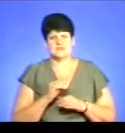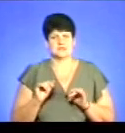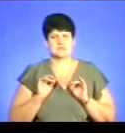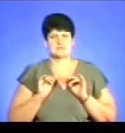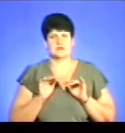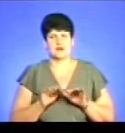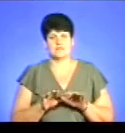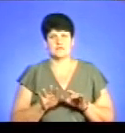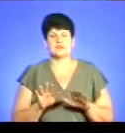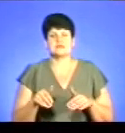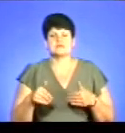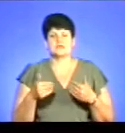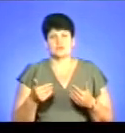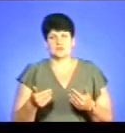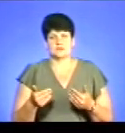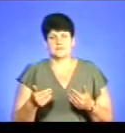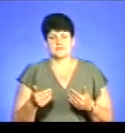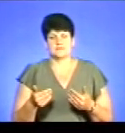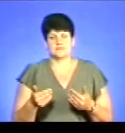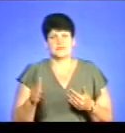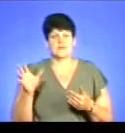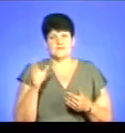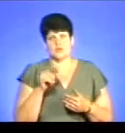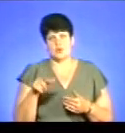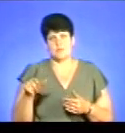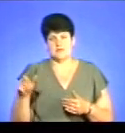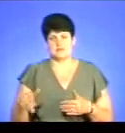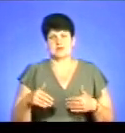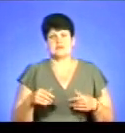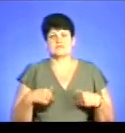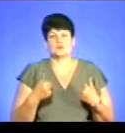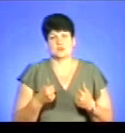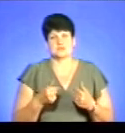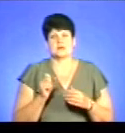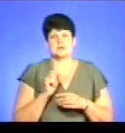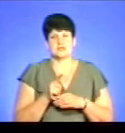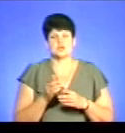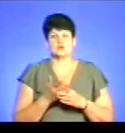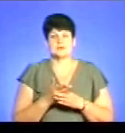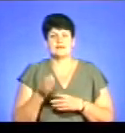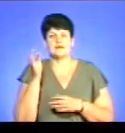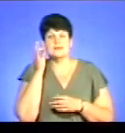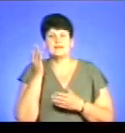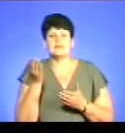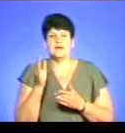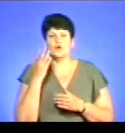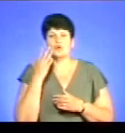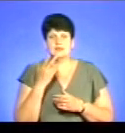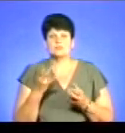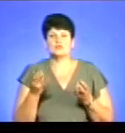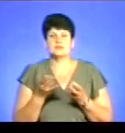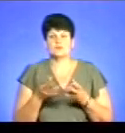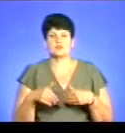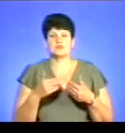звернулися, всіх громадян, які звернулися за призначенням субсидії. І нагадайте, будь ласка, де і коли потрібно